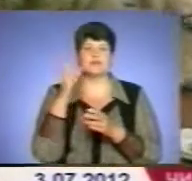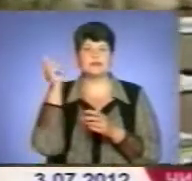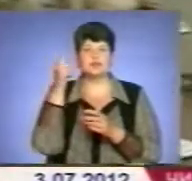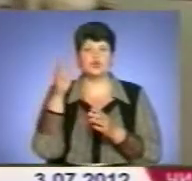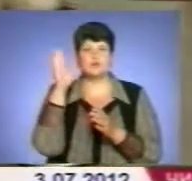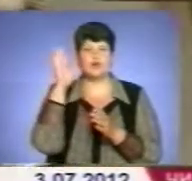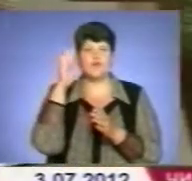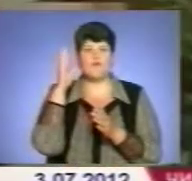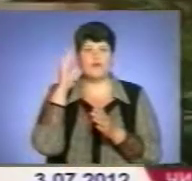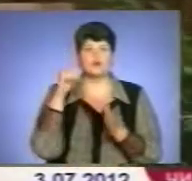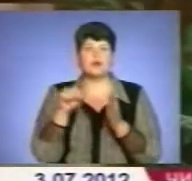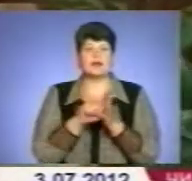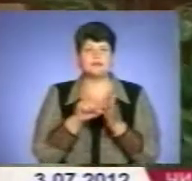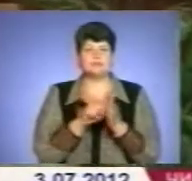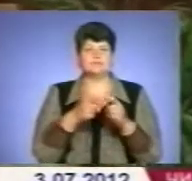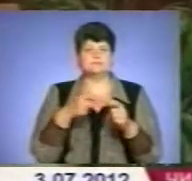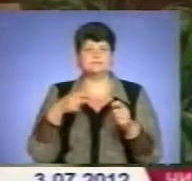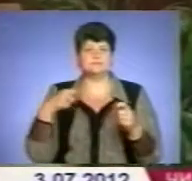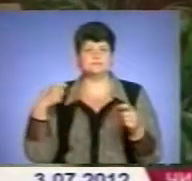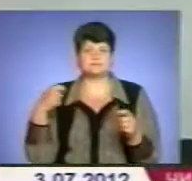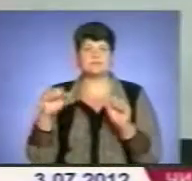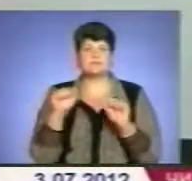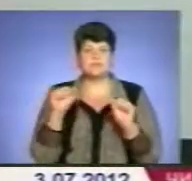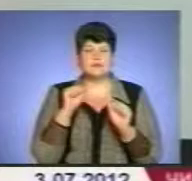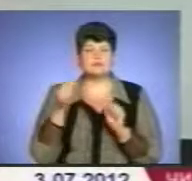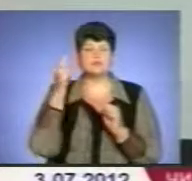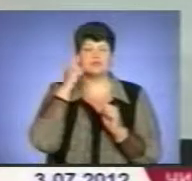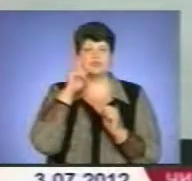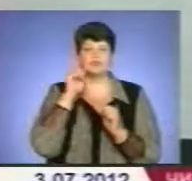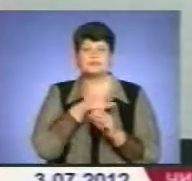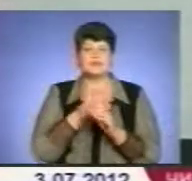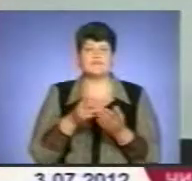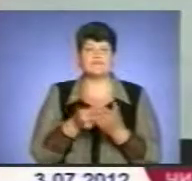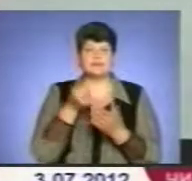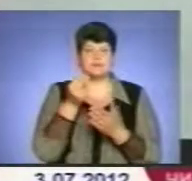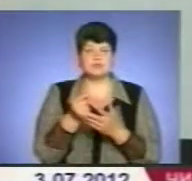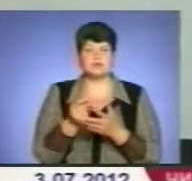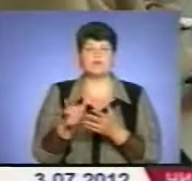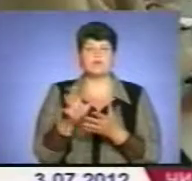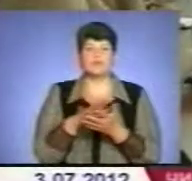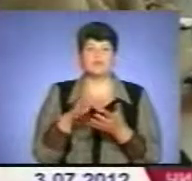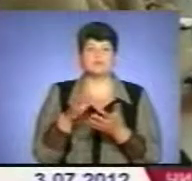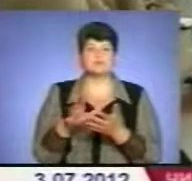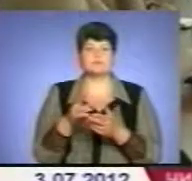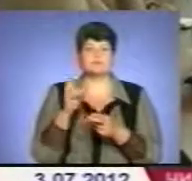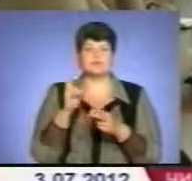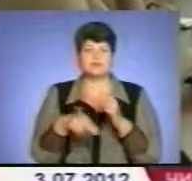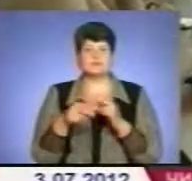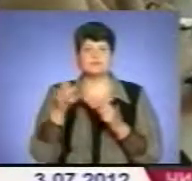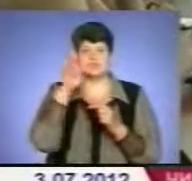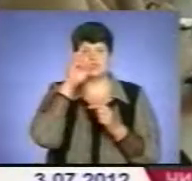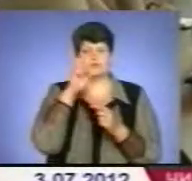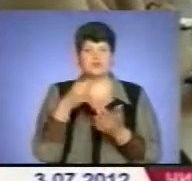відтерміновували. Керівництво підприємства сподівалося, що невиплачення кошти погасять з державного бюджету. Однак з 1 липня